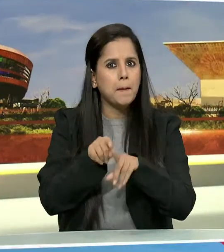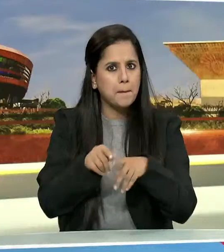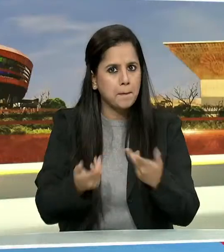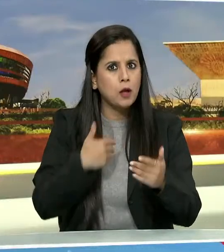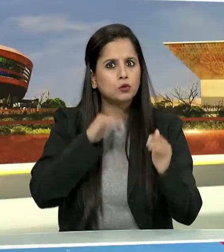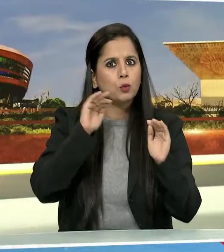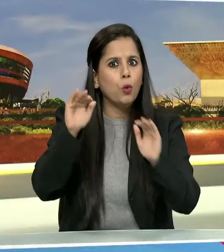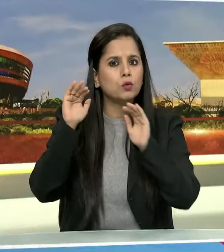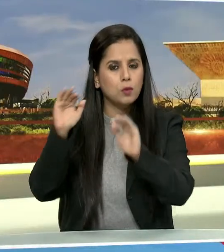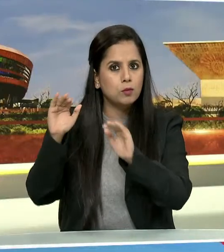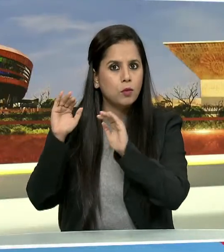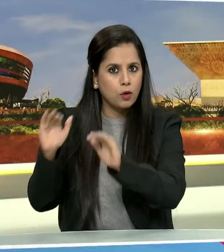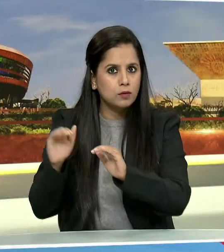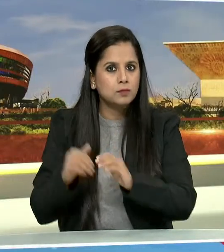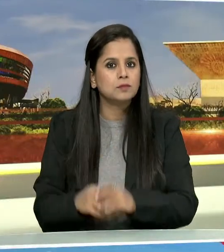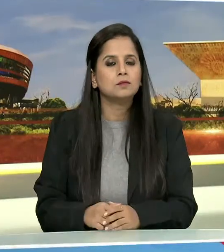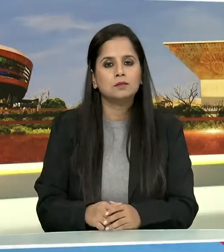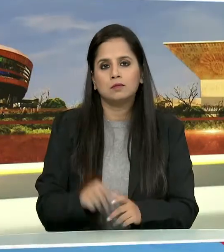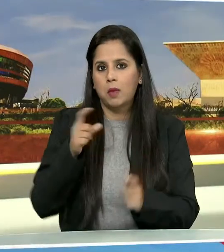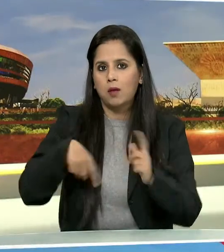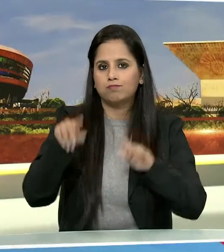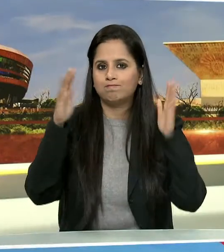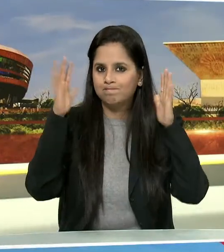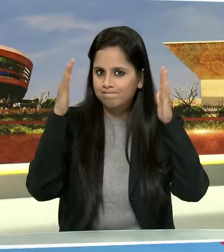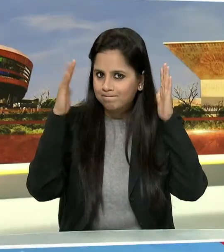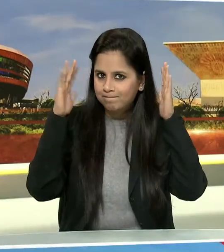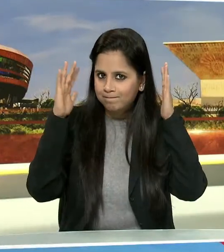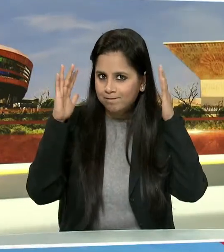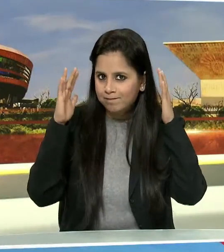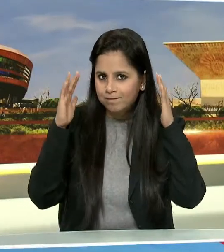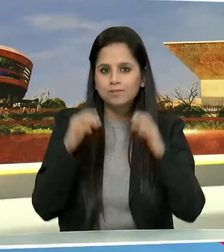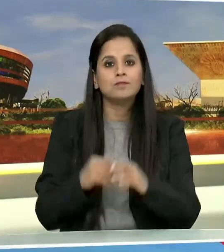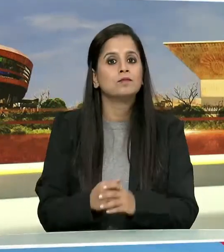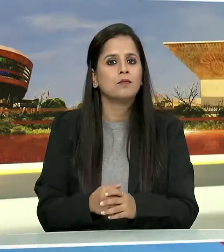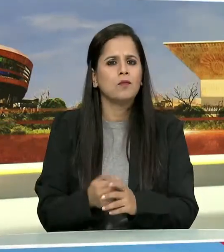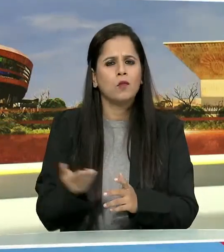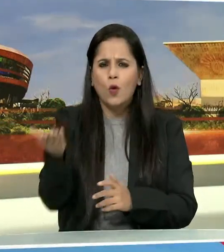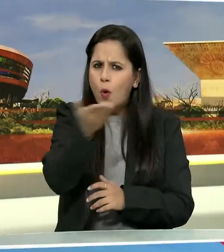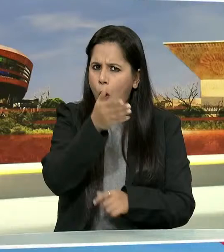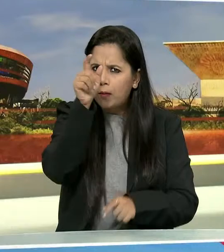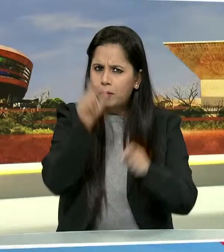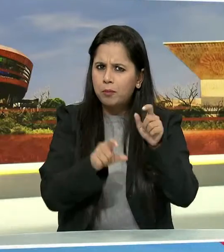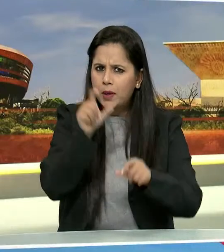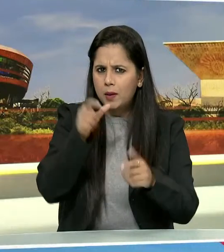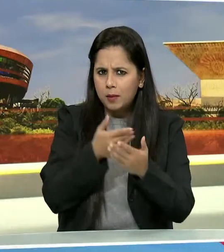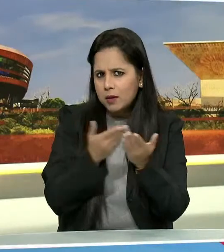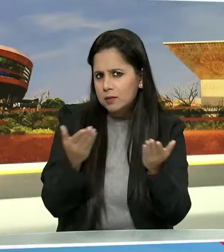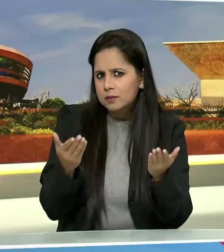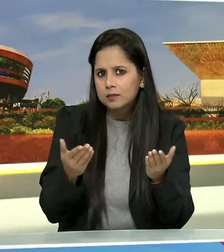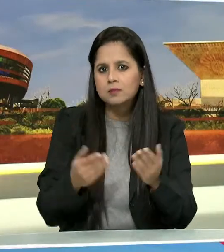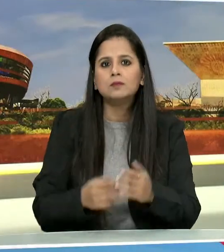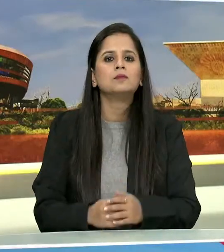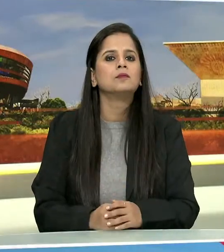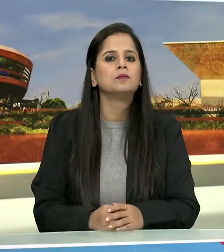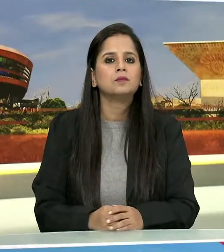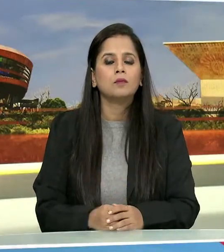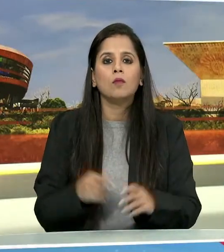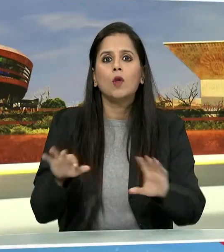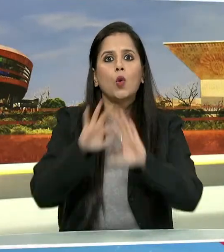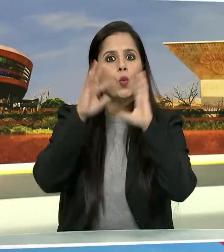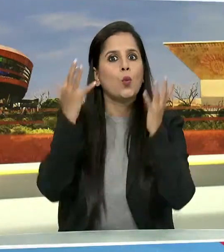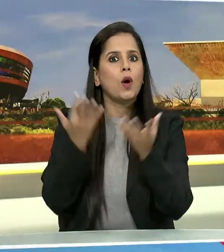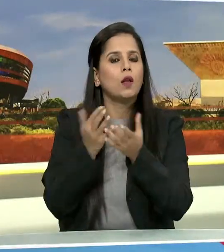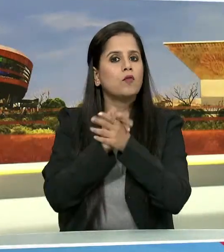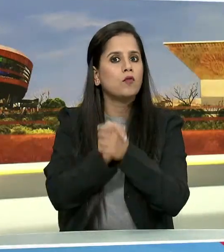और आप सभी विश्व